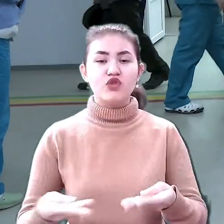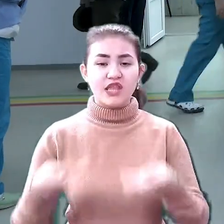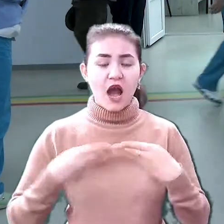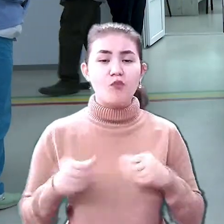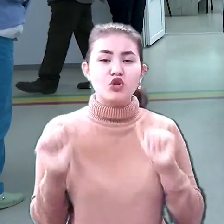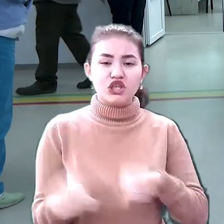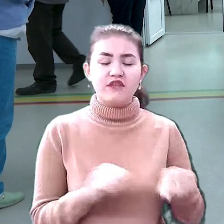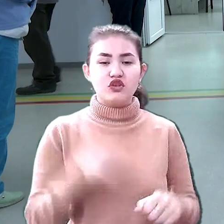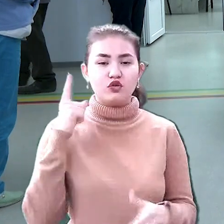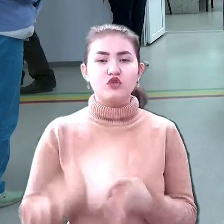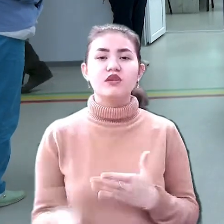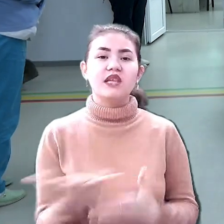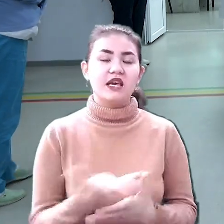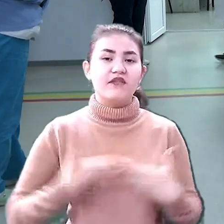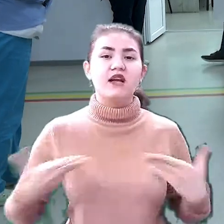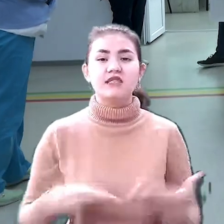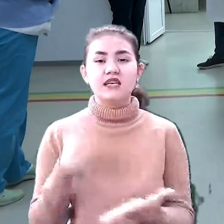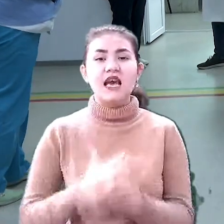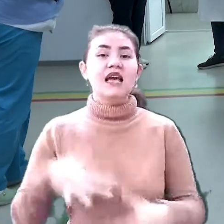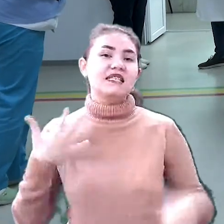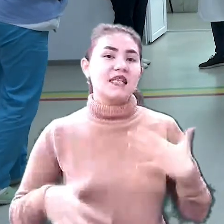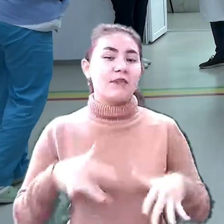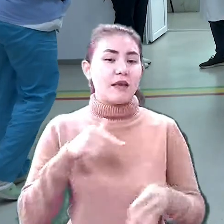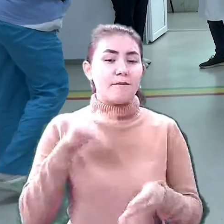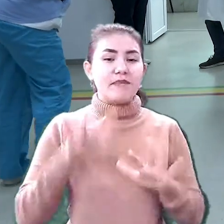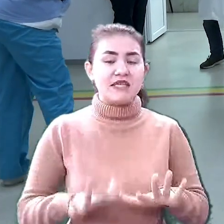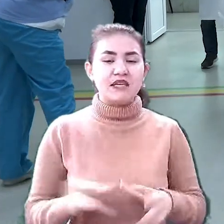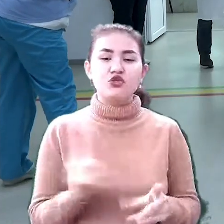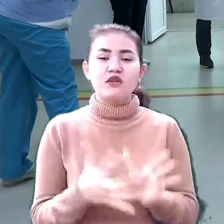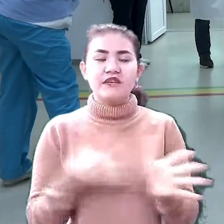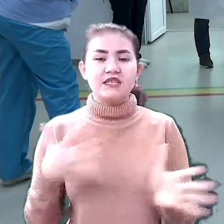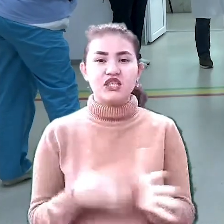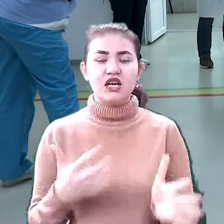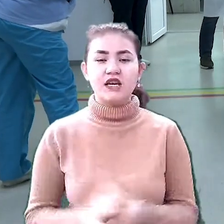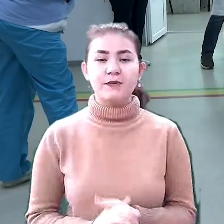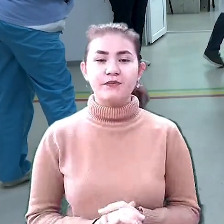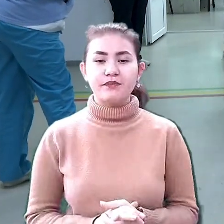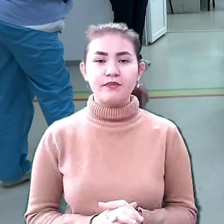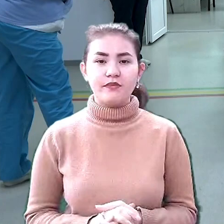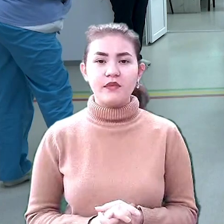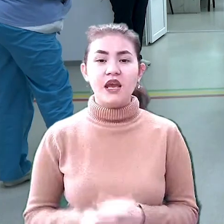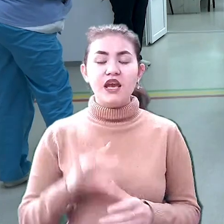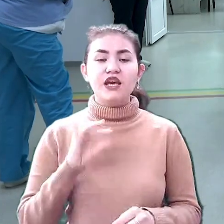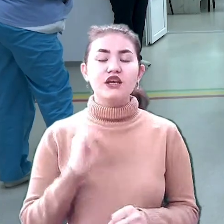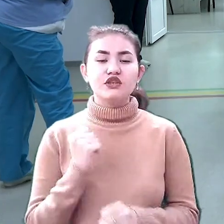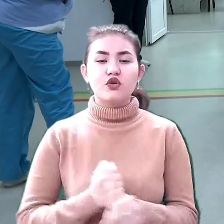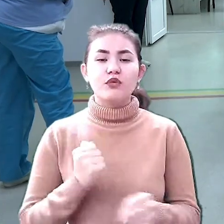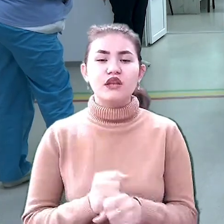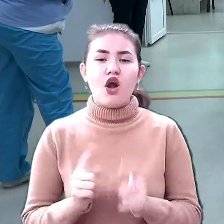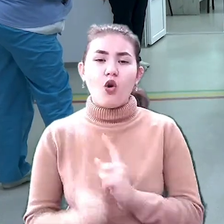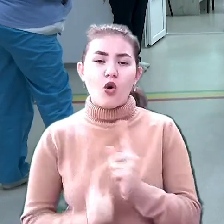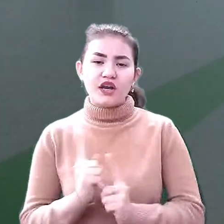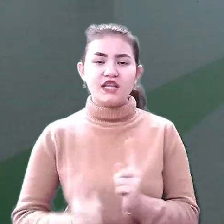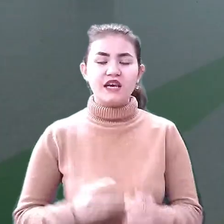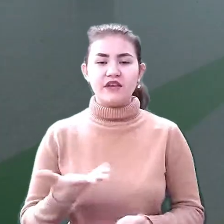розуміти, які в нас ті слабкі місця, дещо не вистачає, і зробити колективи в нашій роботі.